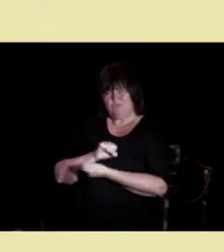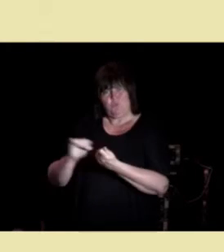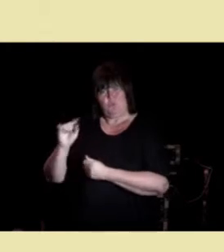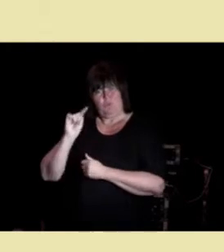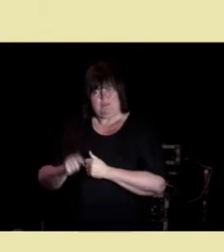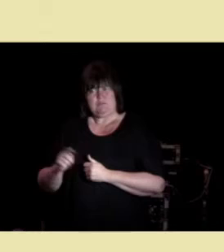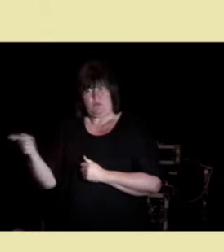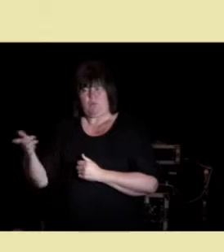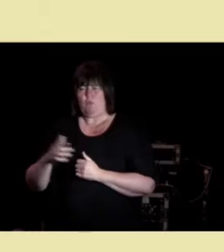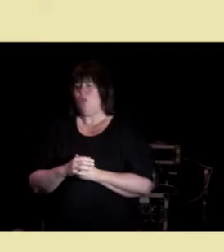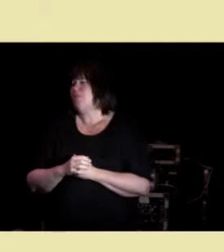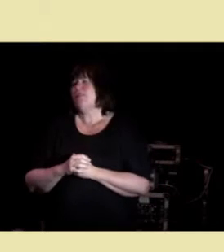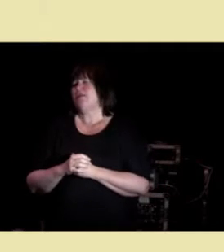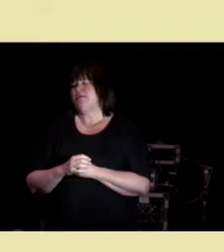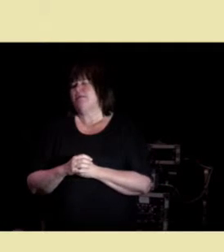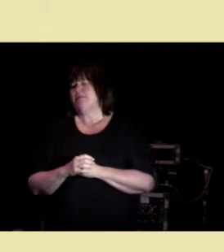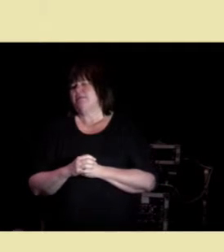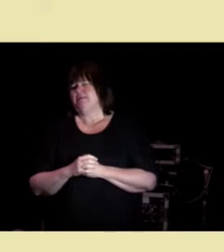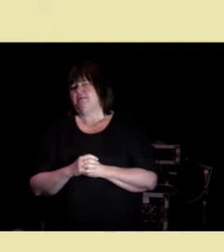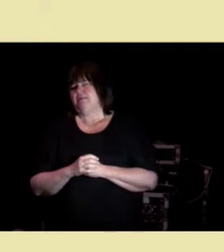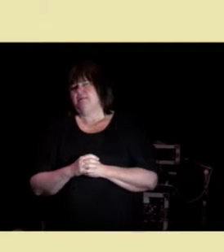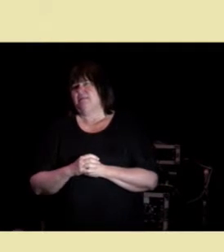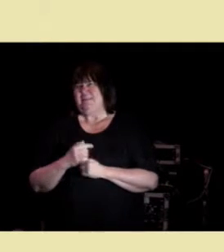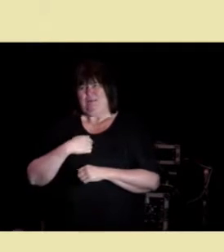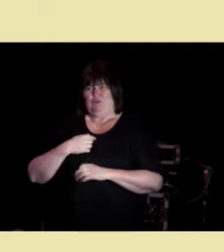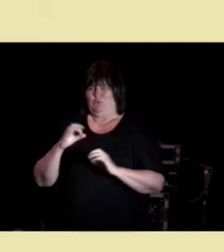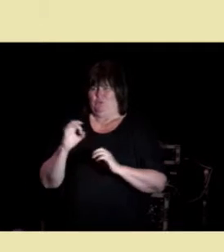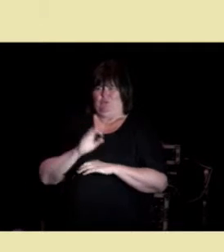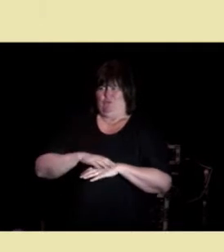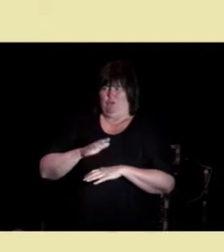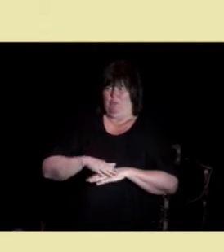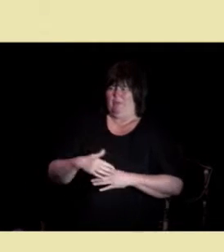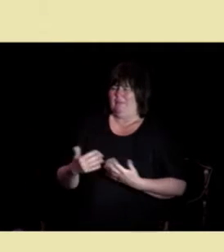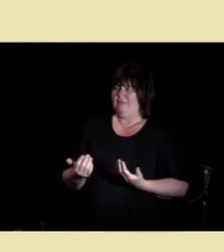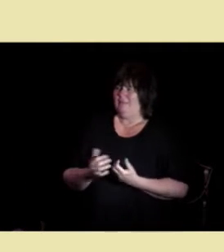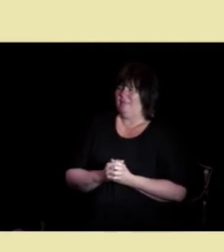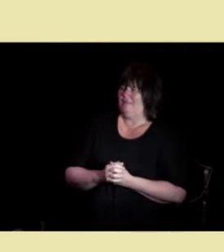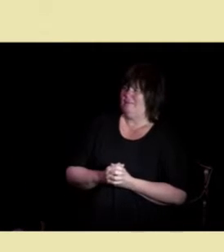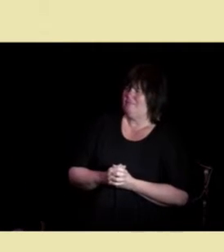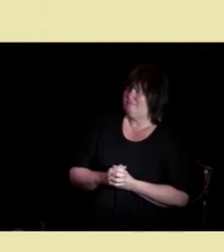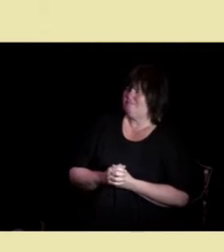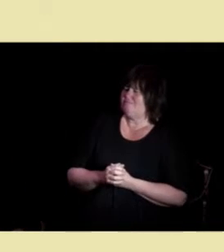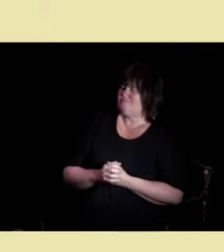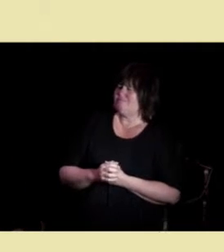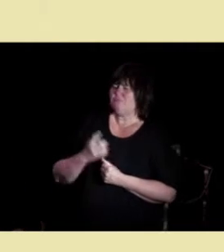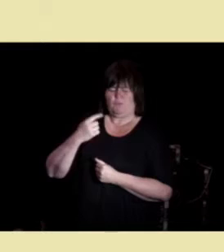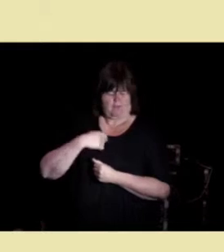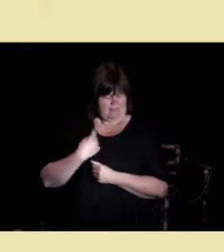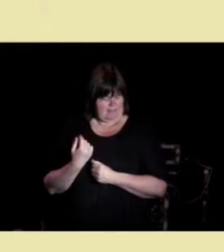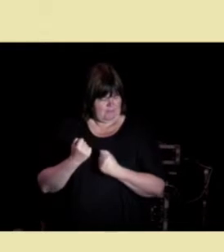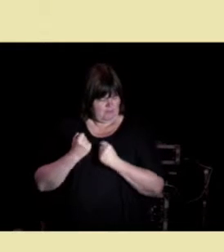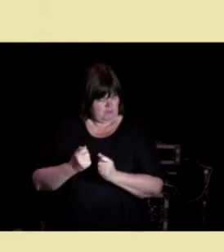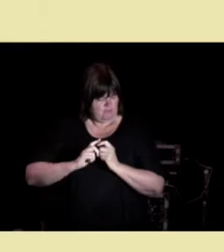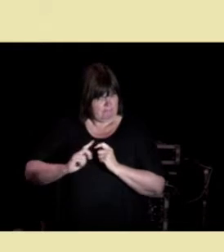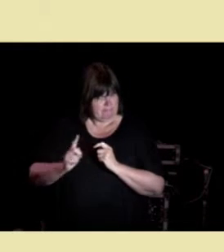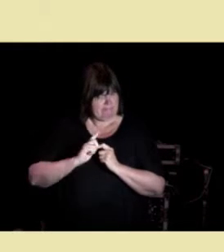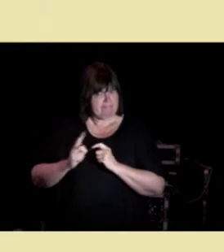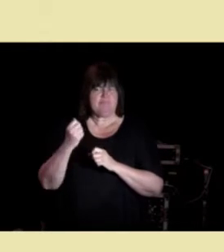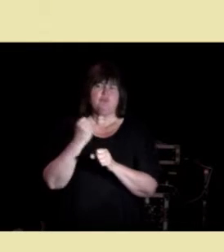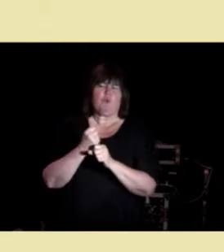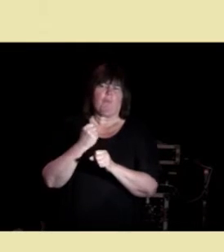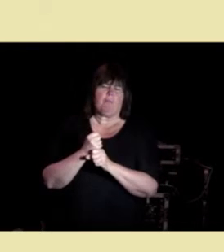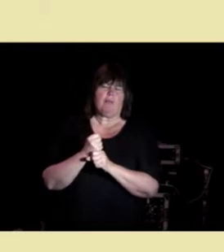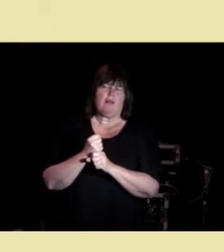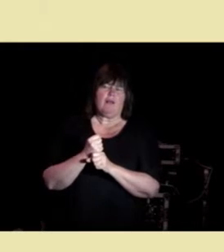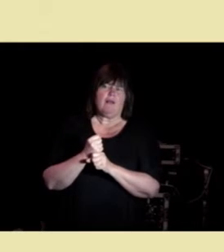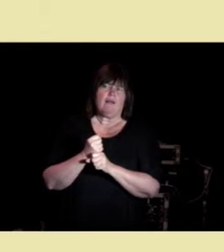spørsmål å stille. Hvorfor var jeg ikke forberedt? Og jeg tenkte på det her mens jeg kjørte frem og tilbake på jobb, og så slo